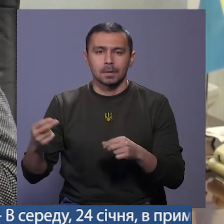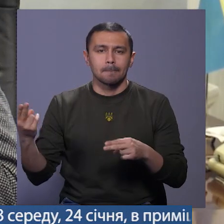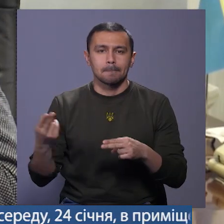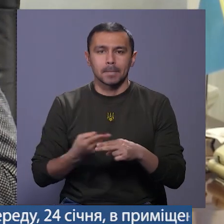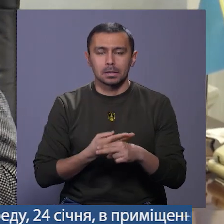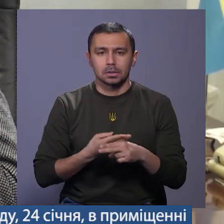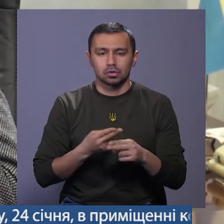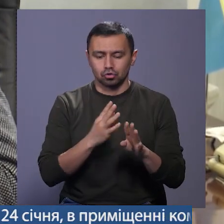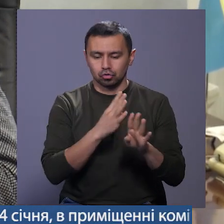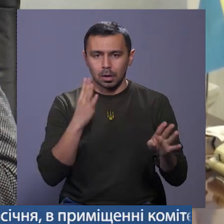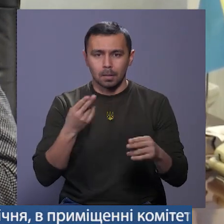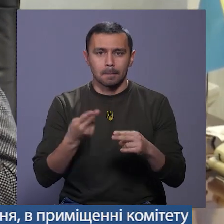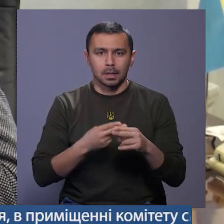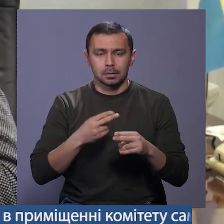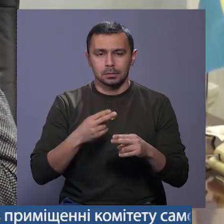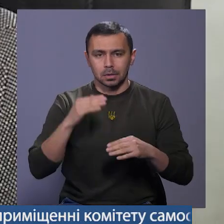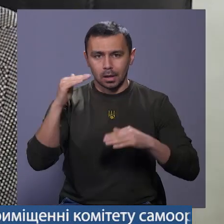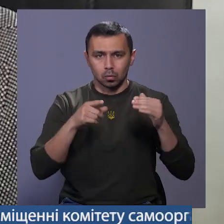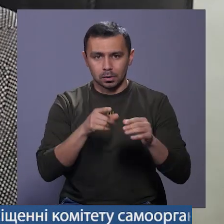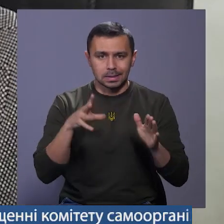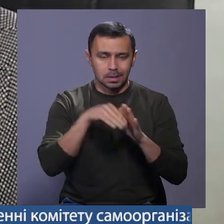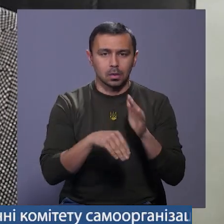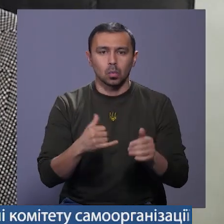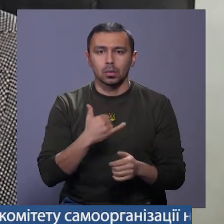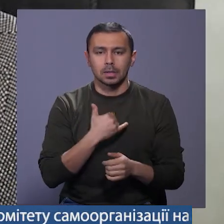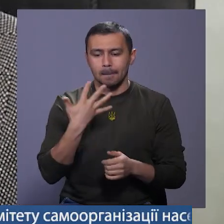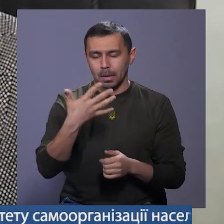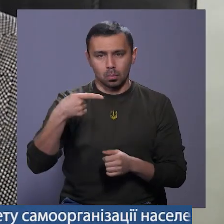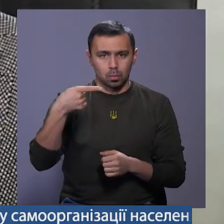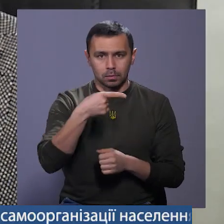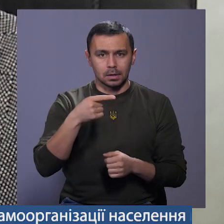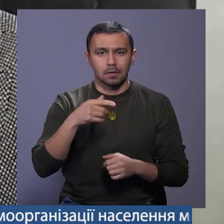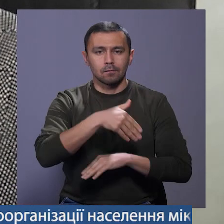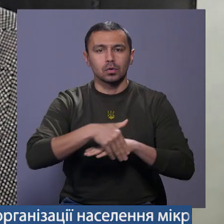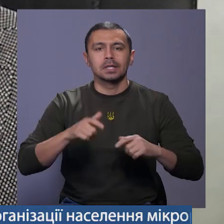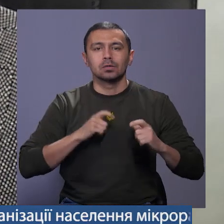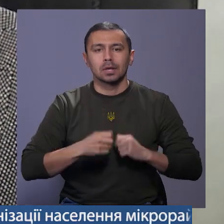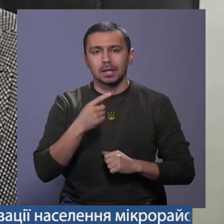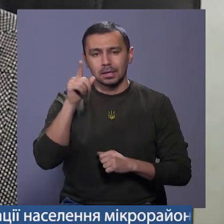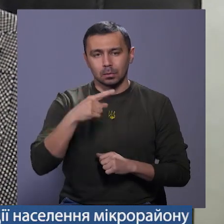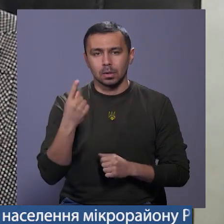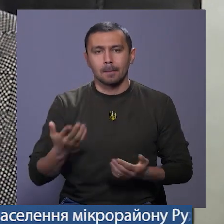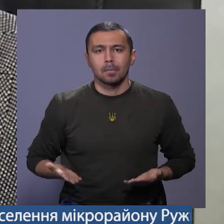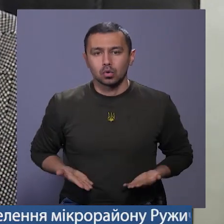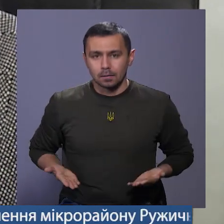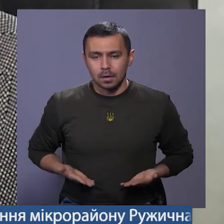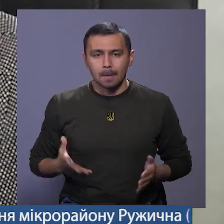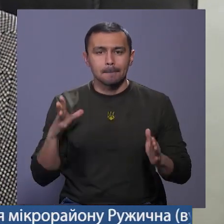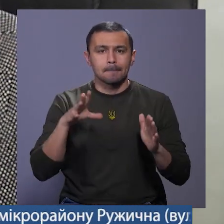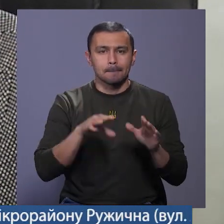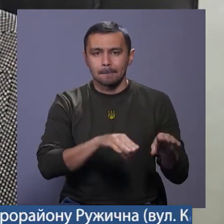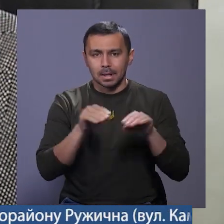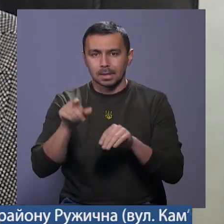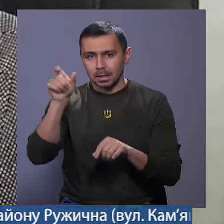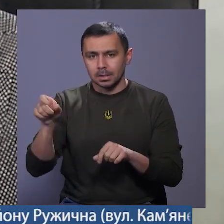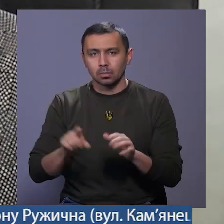черги, без рейтингу туди заселитися. У нас на п'ятому поверсі інститутській 12-й будин проживали переселенці ще